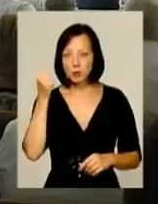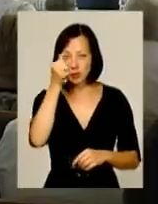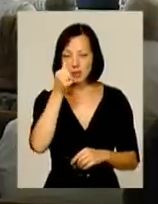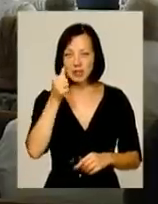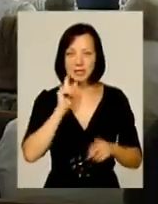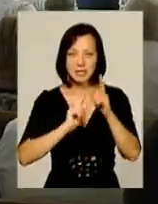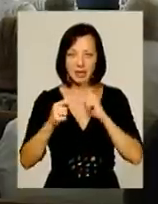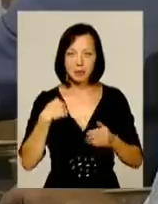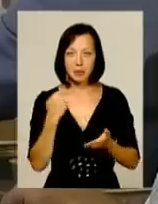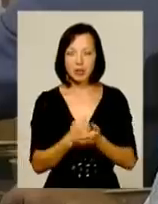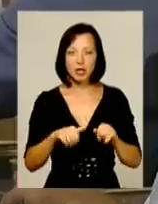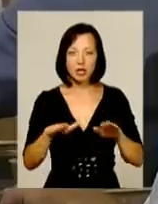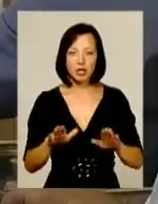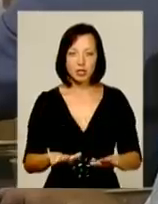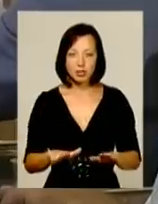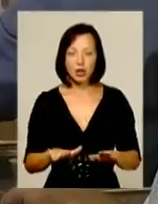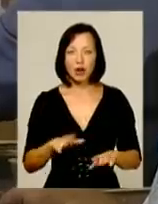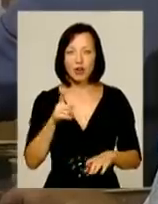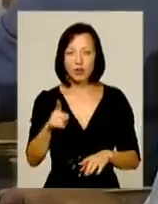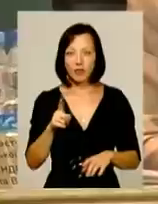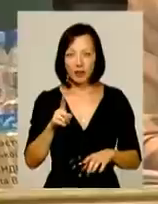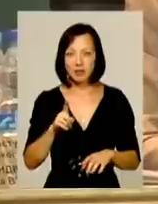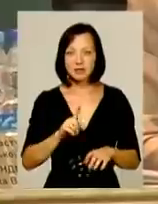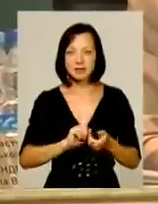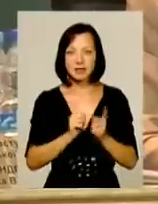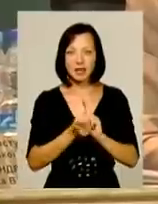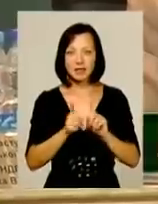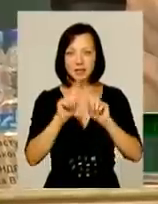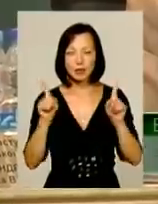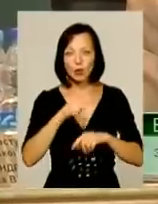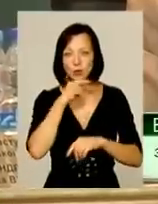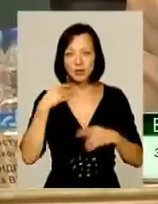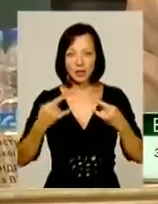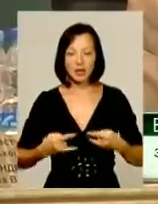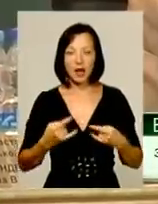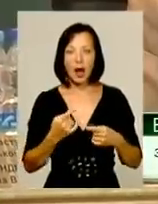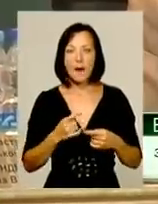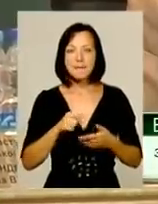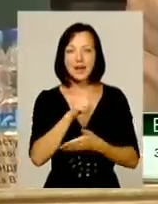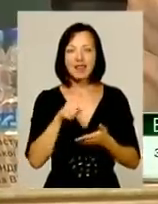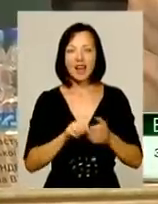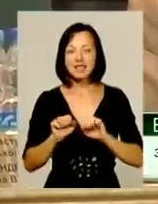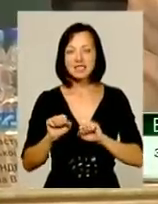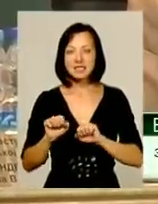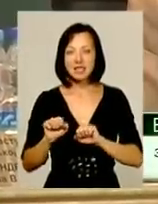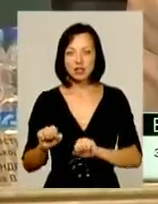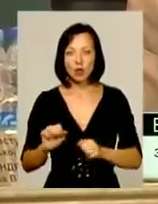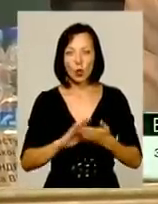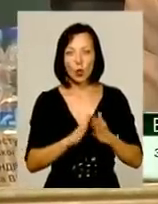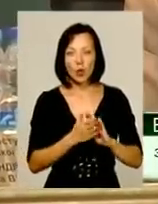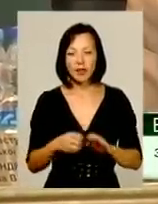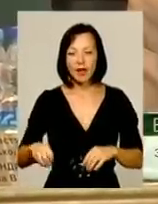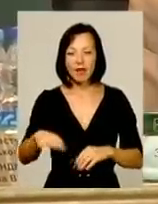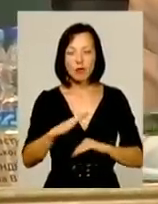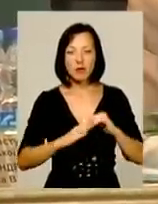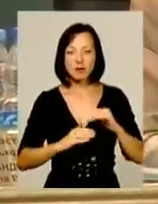Ми прийняли таке речення, що ми стали депутатним каналом російським. Питання заключення угод – це європейська практика. Європейська практика з